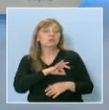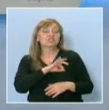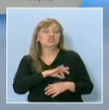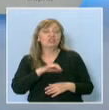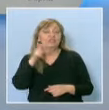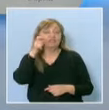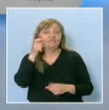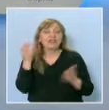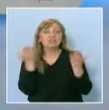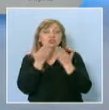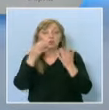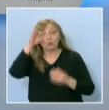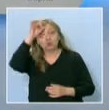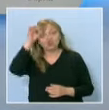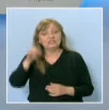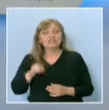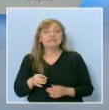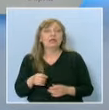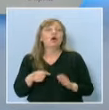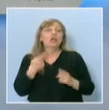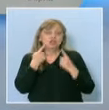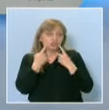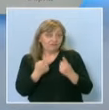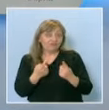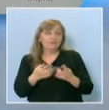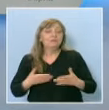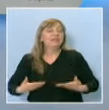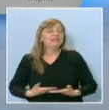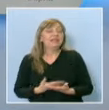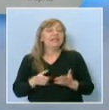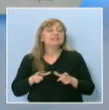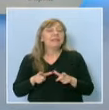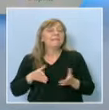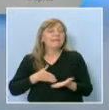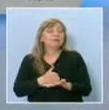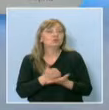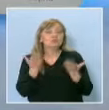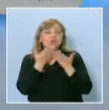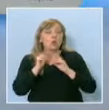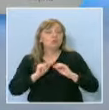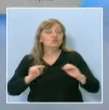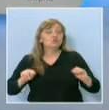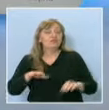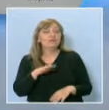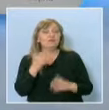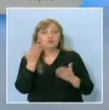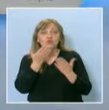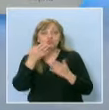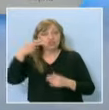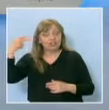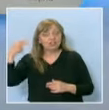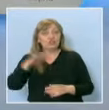на варненски ученици. Акцент поставяме и върху атрактивните методи на обучение в училище и детската градина.